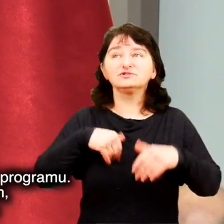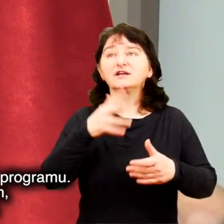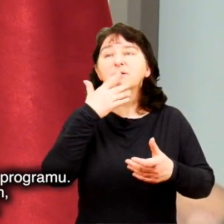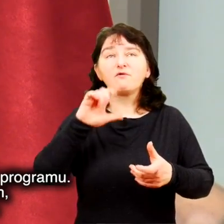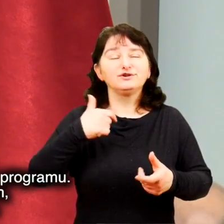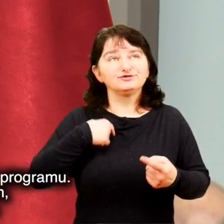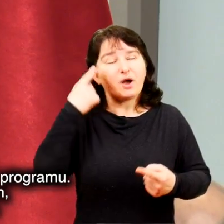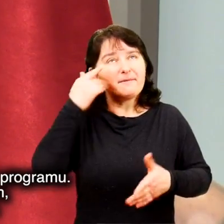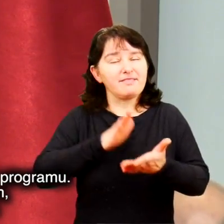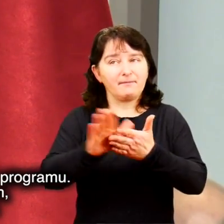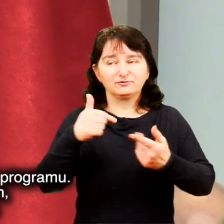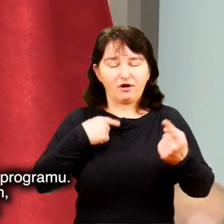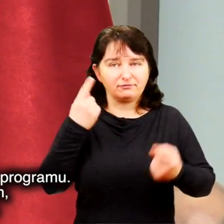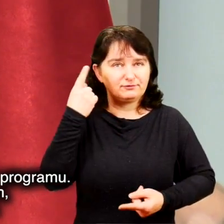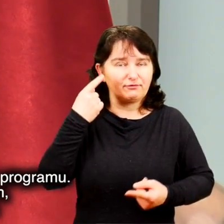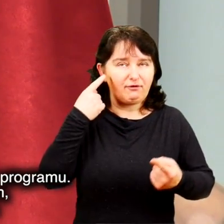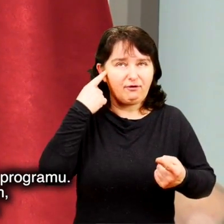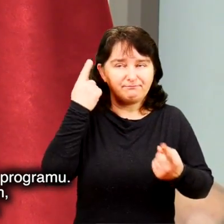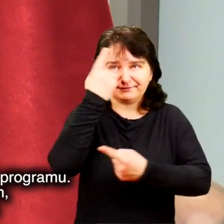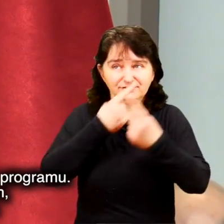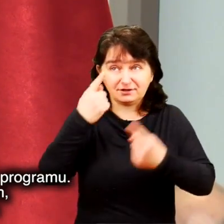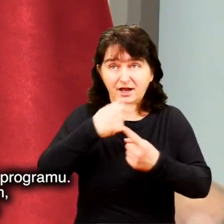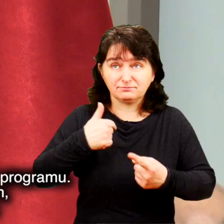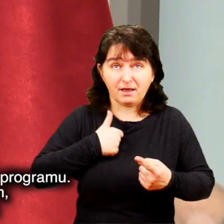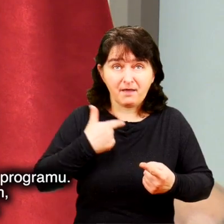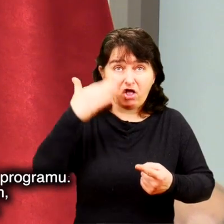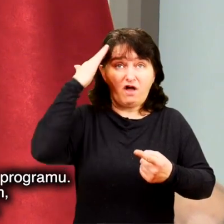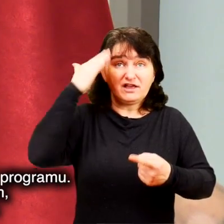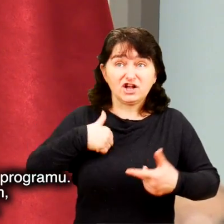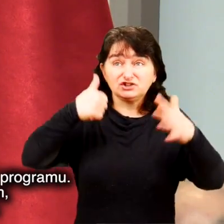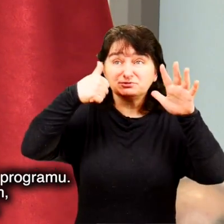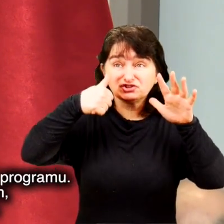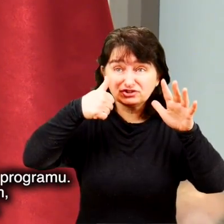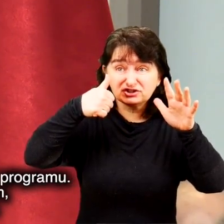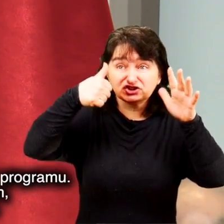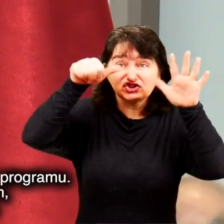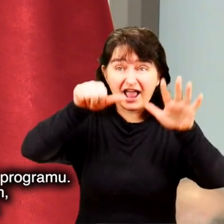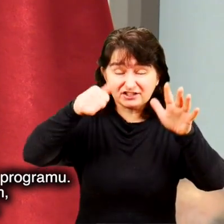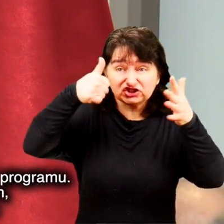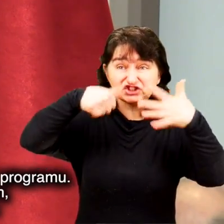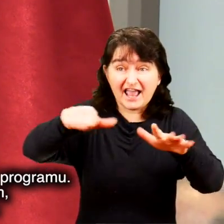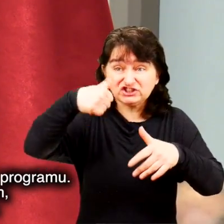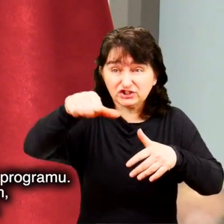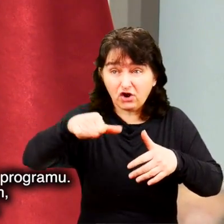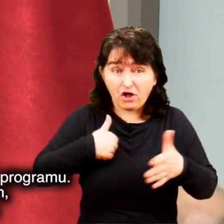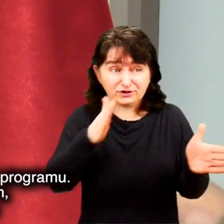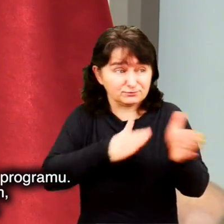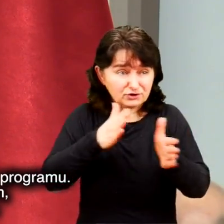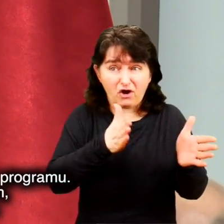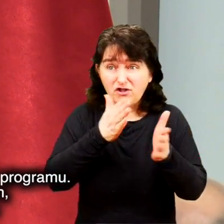Ja już nie mówię, proszę Państwa, co my sądziliśmy o tym, jak dowiedzieliśmy się, że w sześć tygodni mamy przygotować